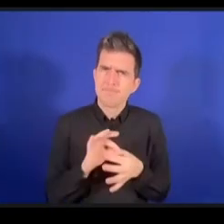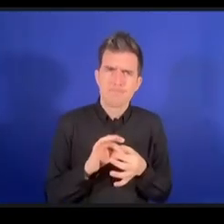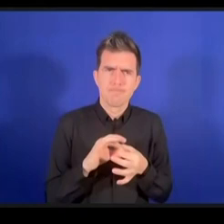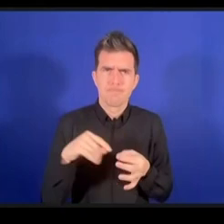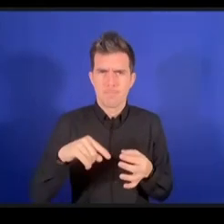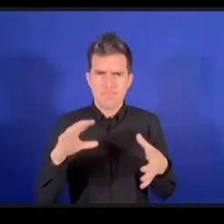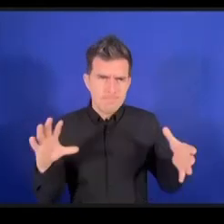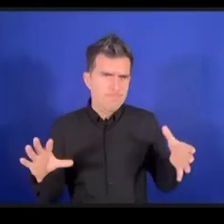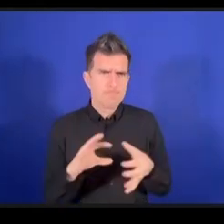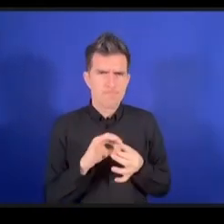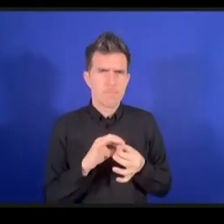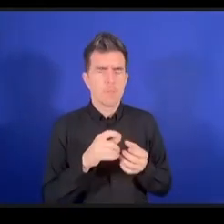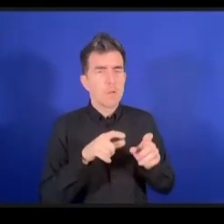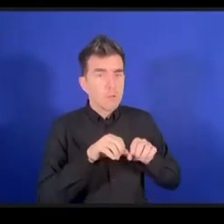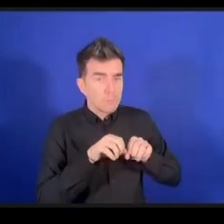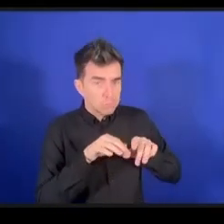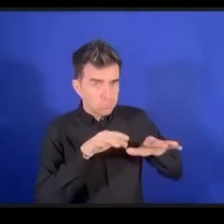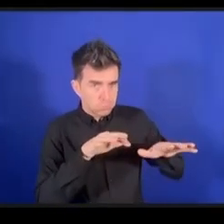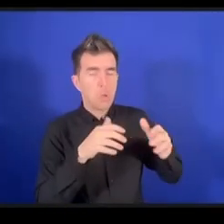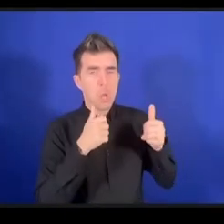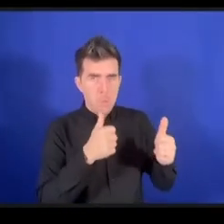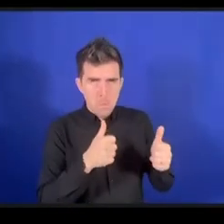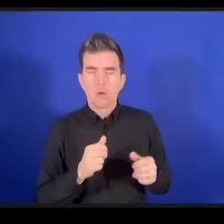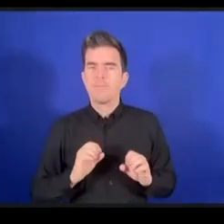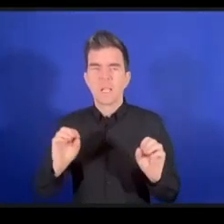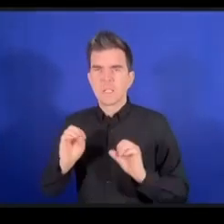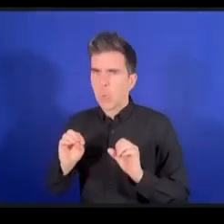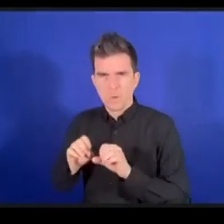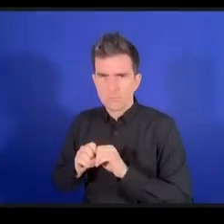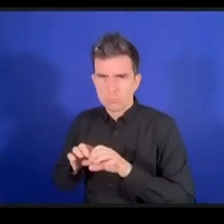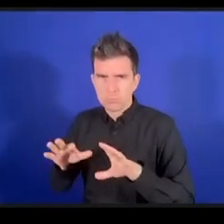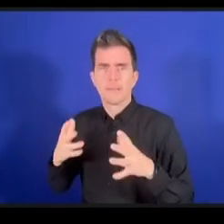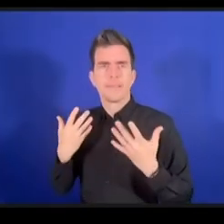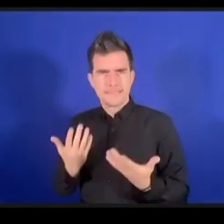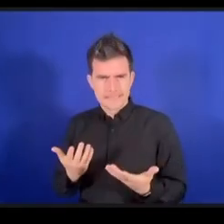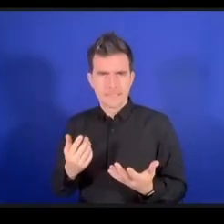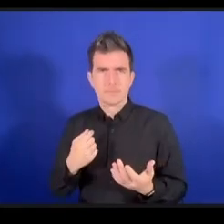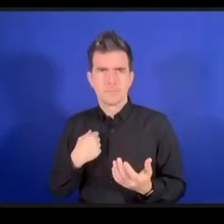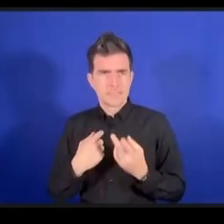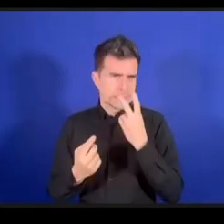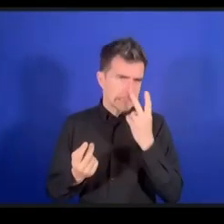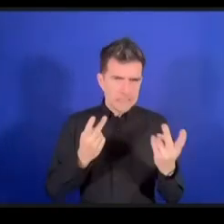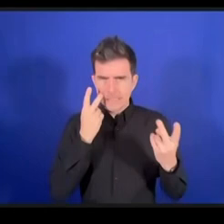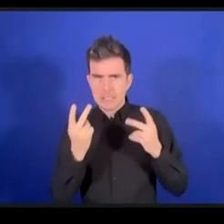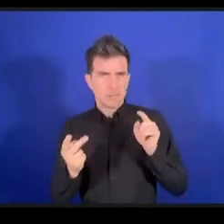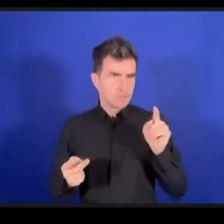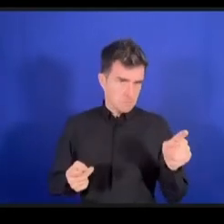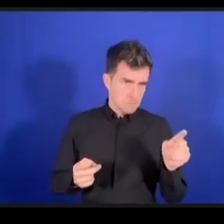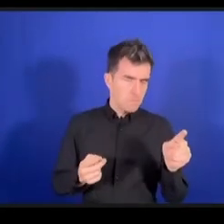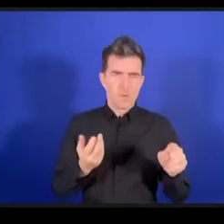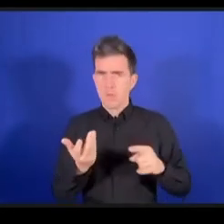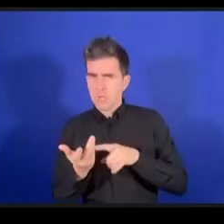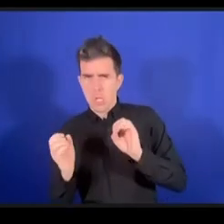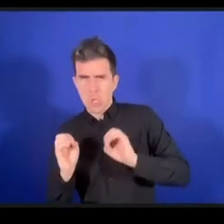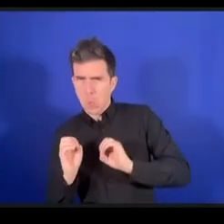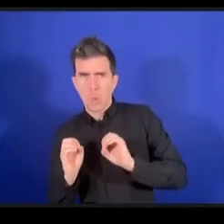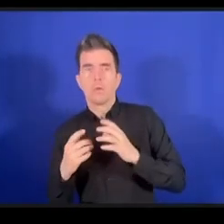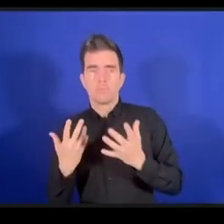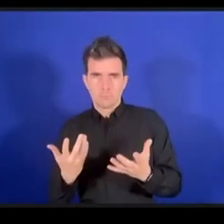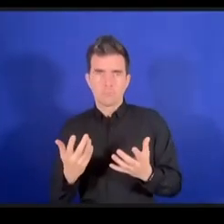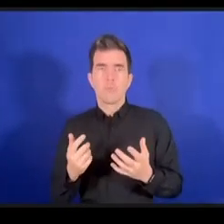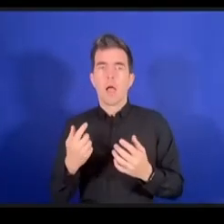أولئك الذين يستفيدون من الانترنت وأولئك الذين لا يستفيدون منه